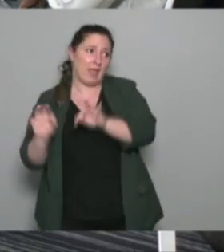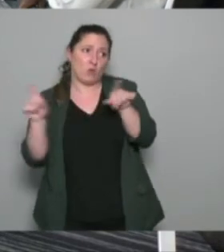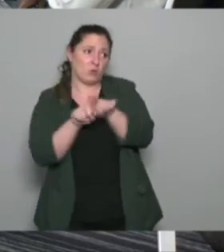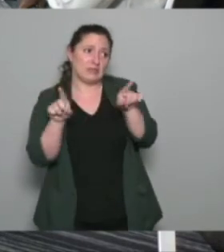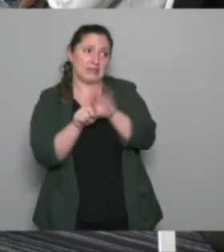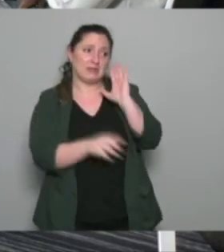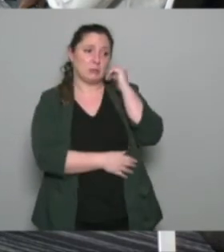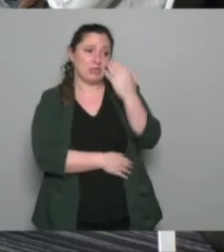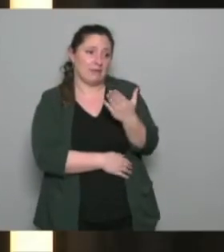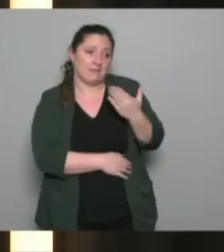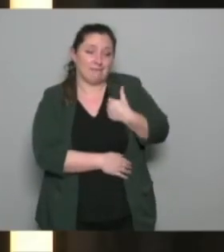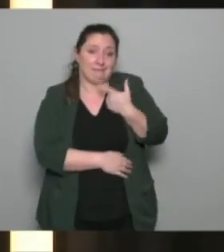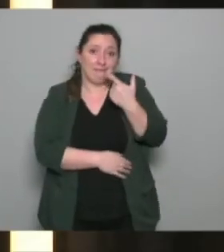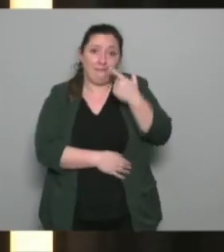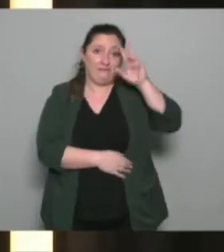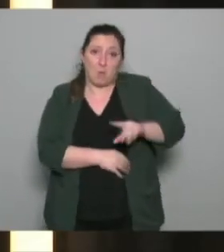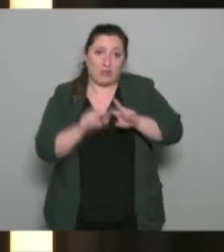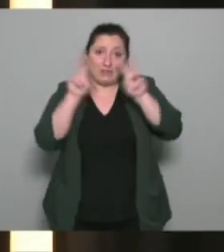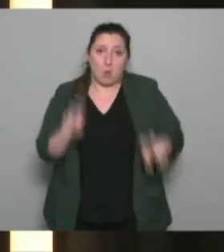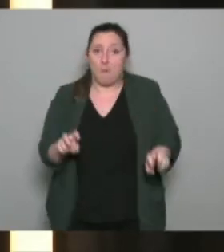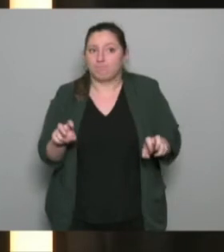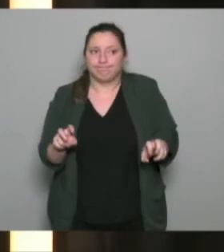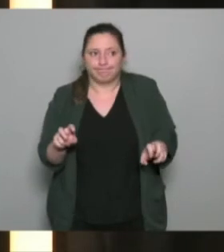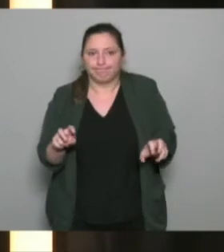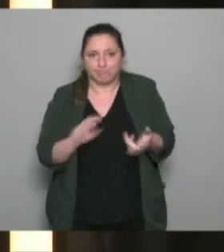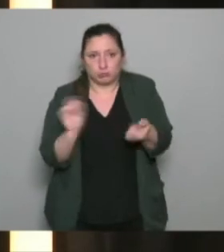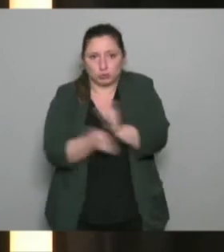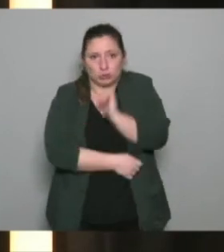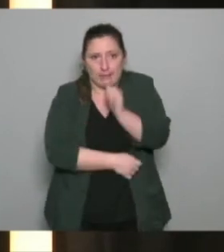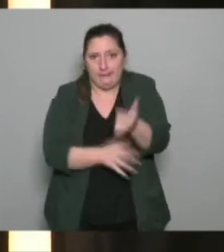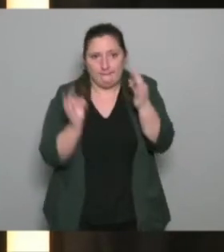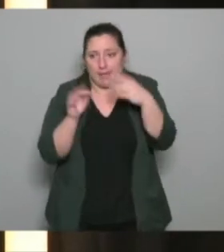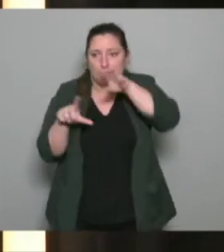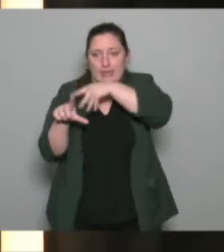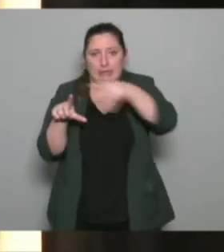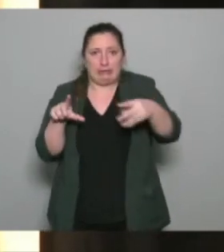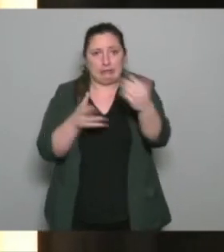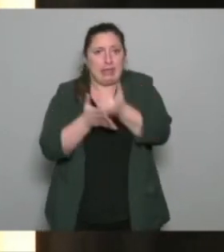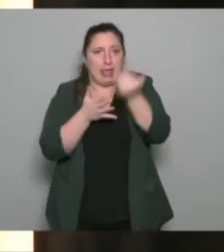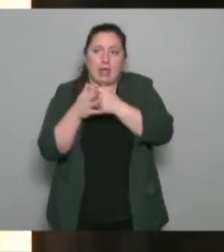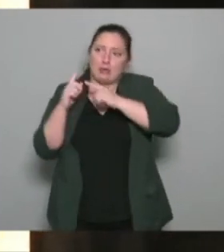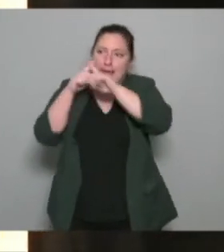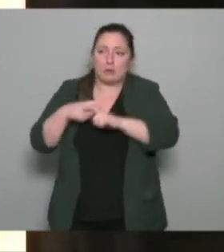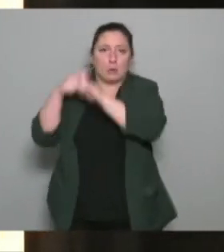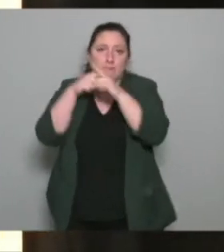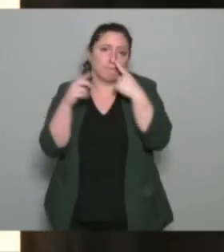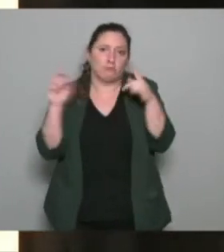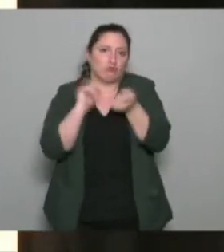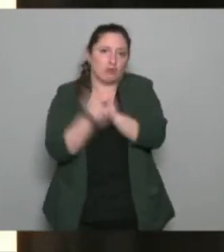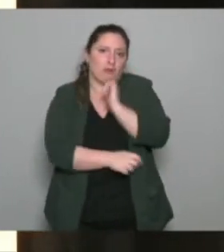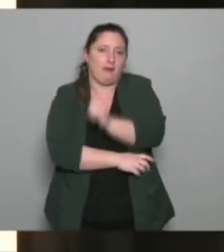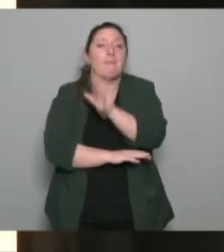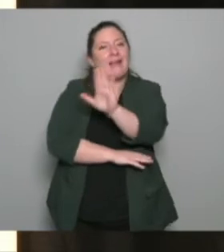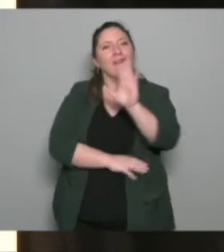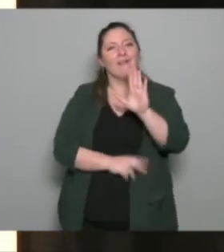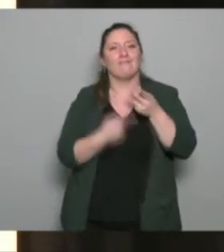donc effectivement les diplômes n'entrent pas en compte dans la grille de salaire par contre enfin je parle pour la commune pour laquelle